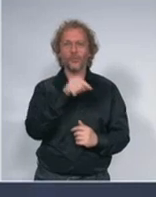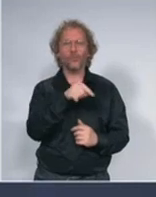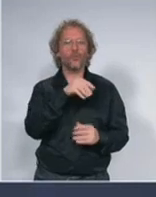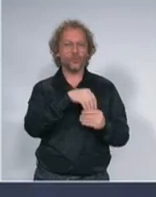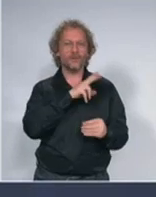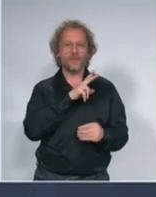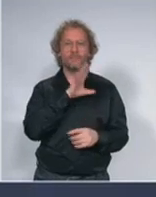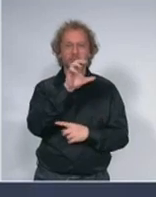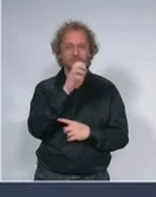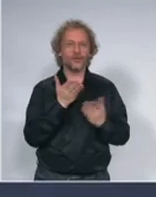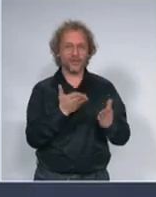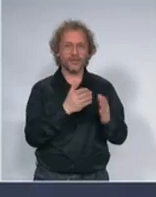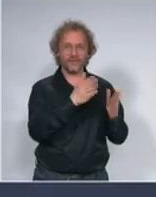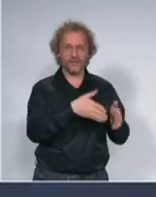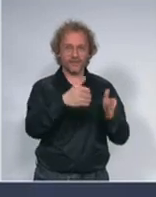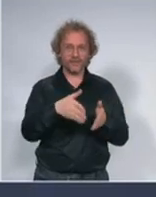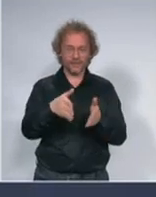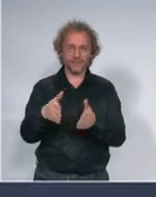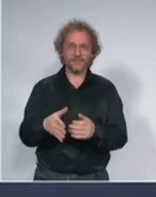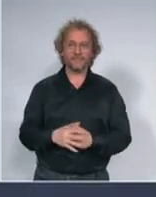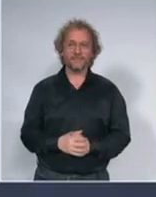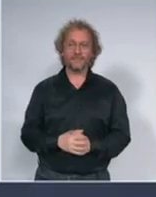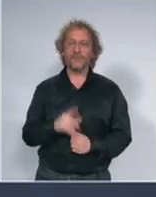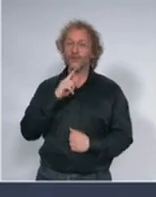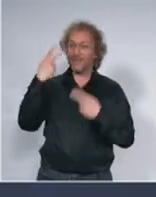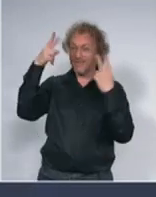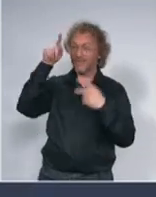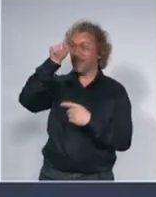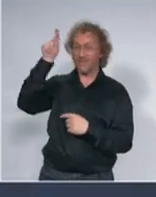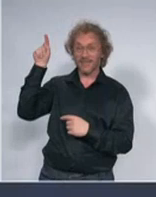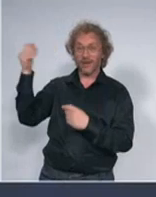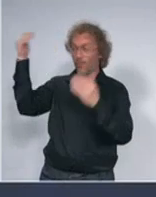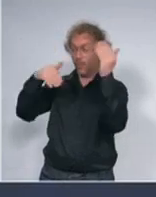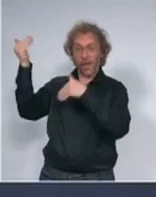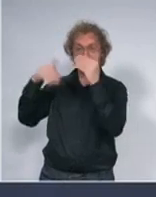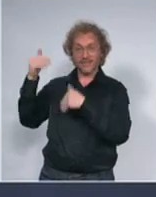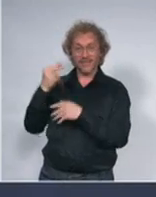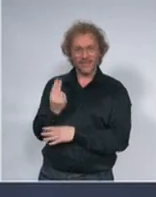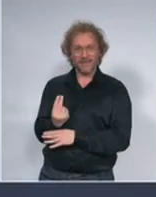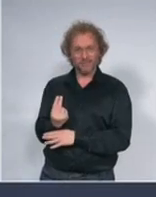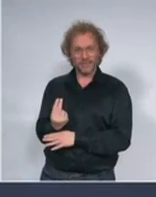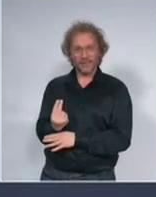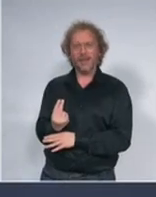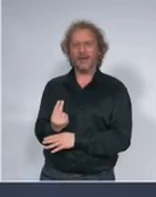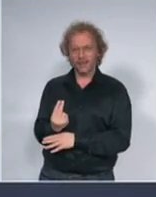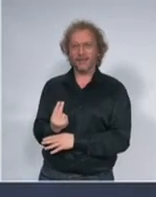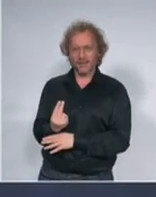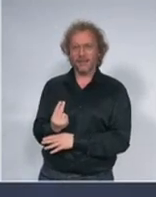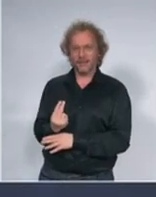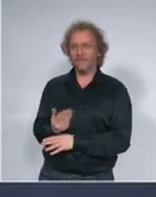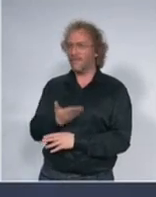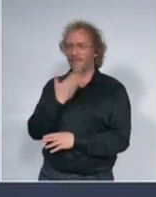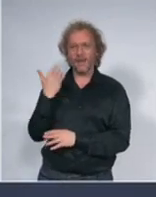koja prelaze državnu granicu i ulaze u Republiku Srbiju i imaju naše državljanstvo a nemaju ovde